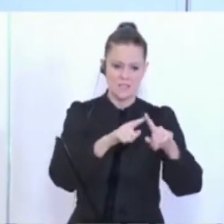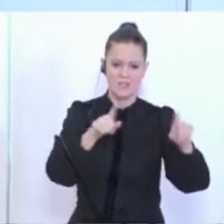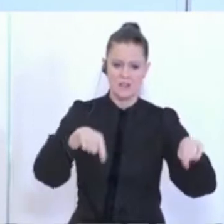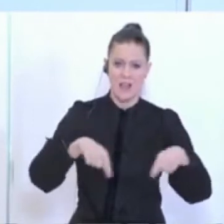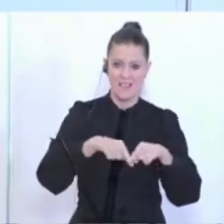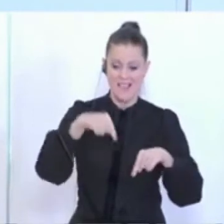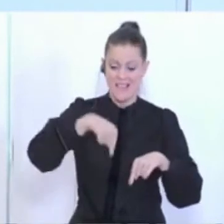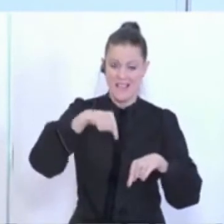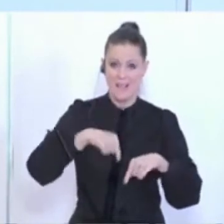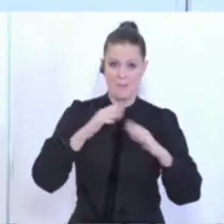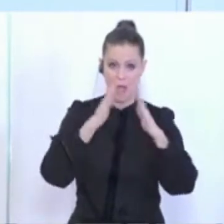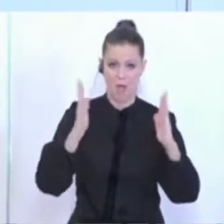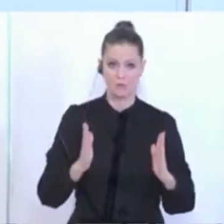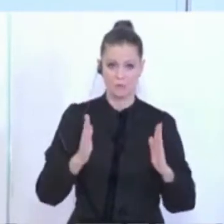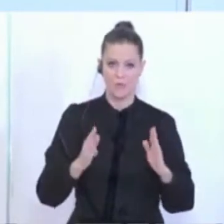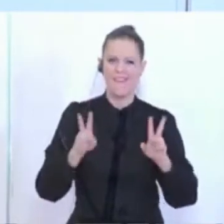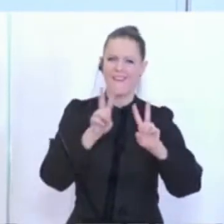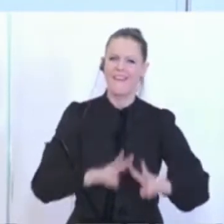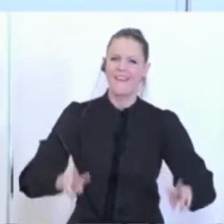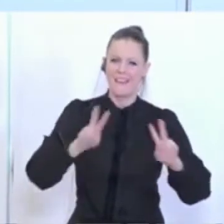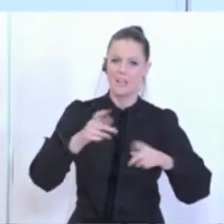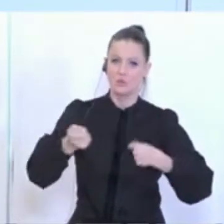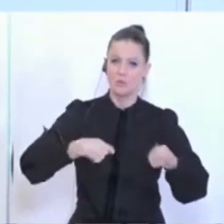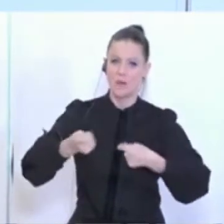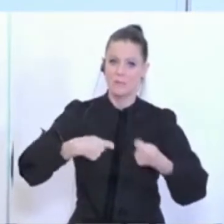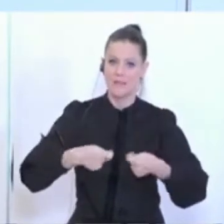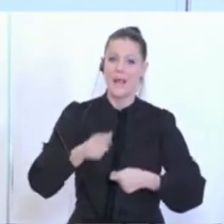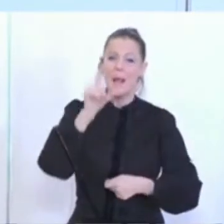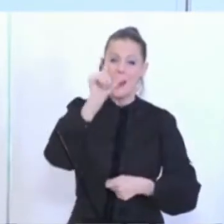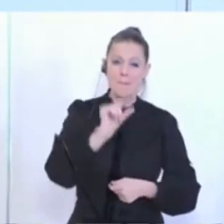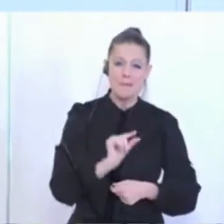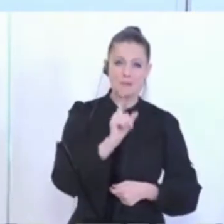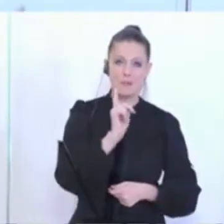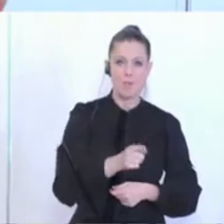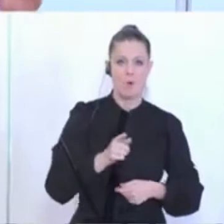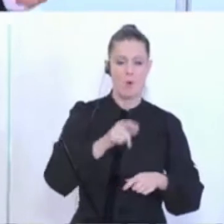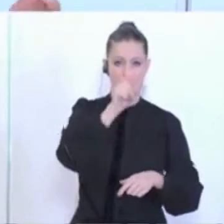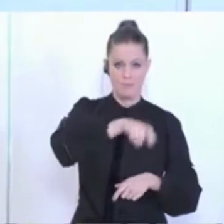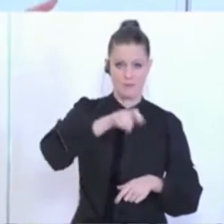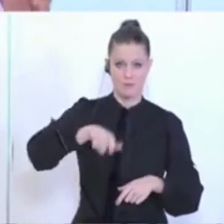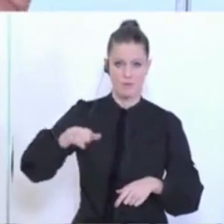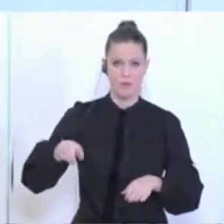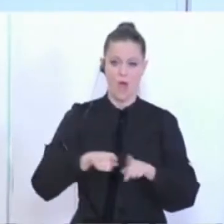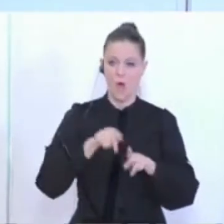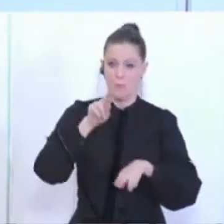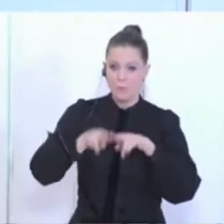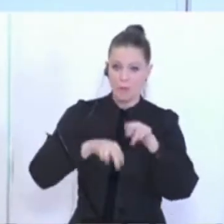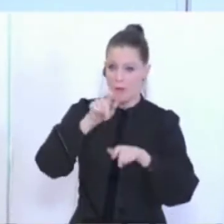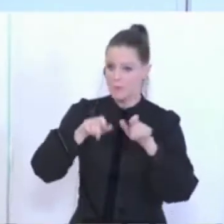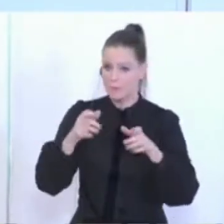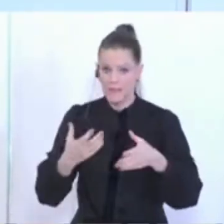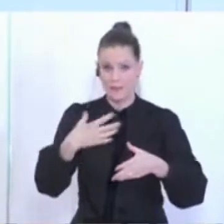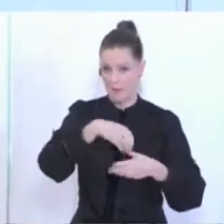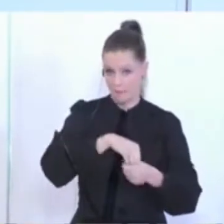wieder indoor, ähnlich wie in Supermärkten, aber eben mindestens pro Person, ist ja logisch. Da würden auch die Betreuerinnen und Betreuer dazu